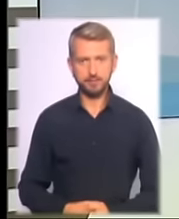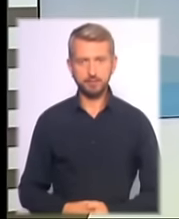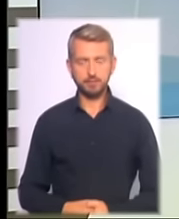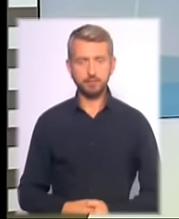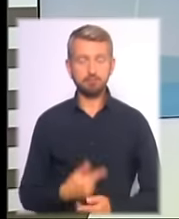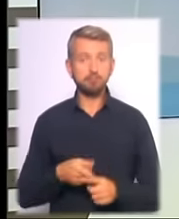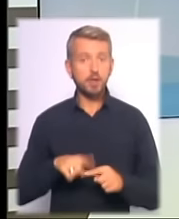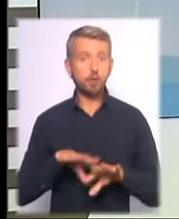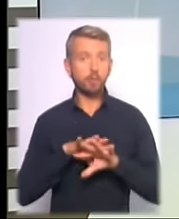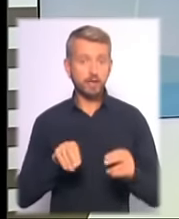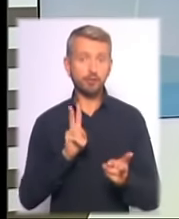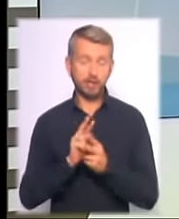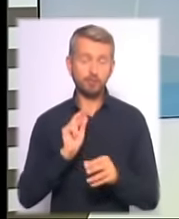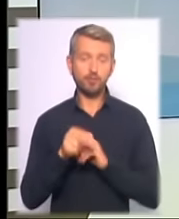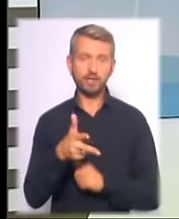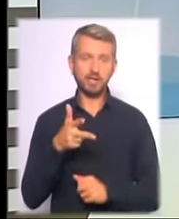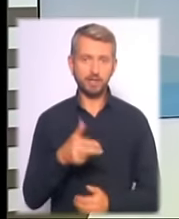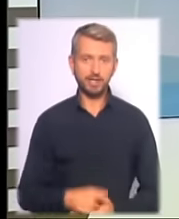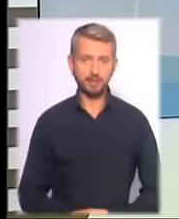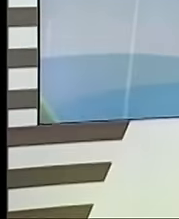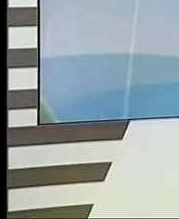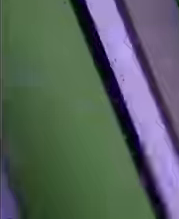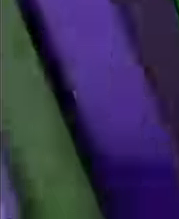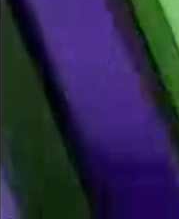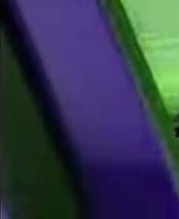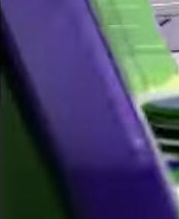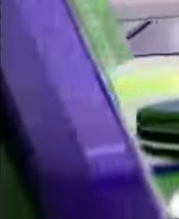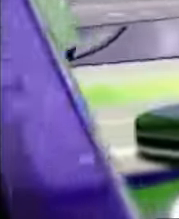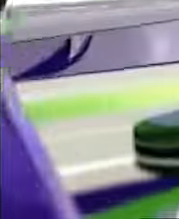Ну що ж, на цьому все. Дякую за увагу. Хай щастить! Дякую!